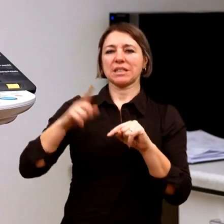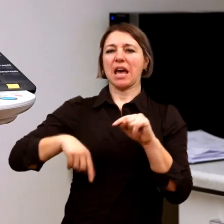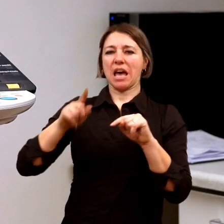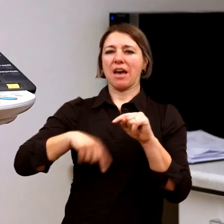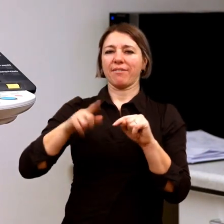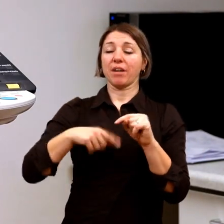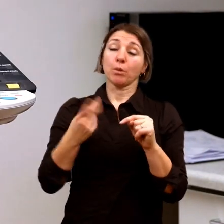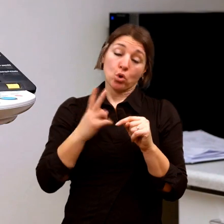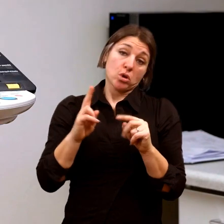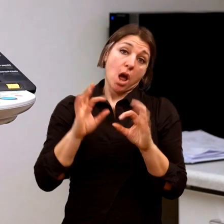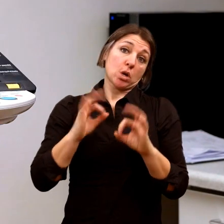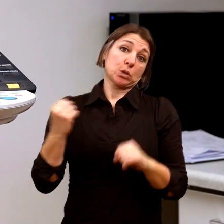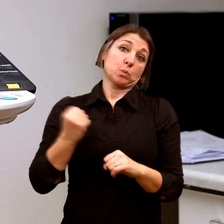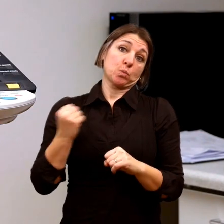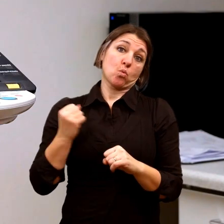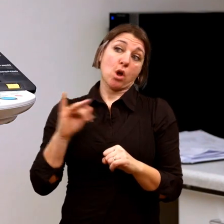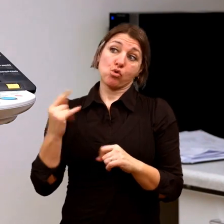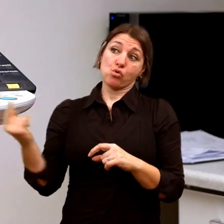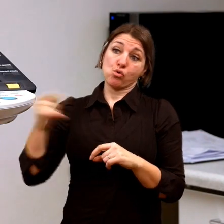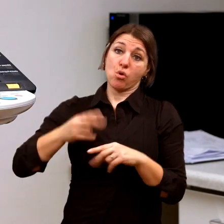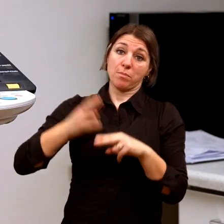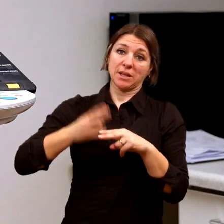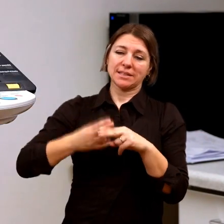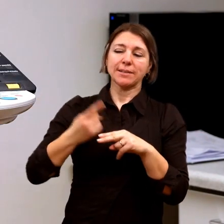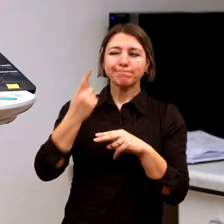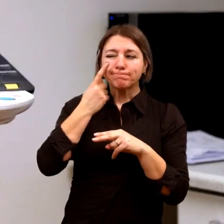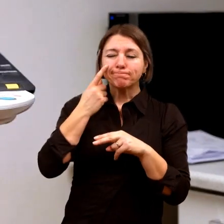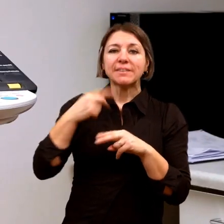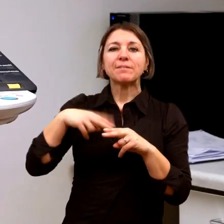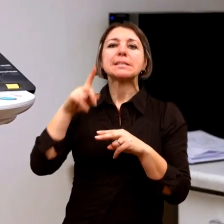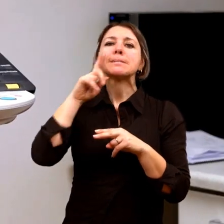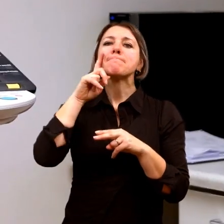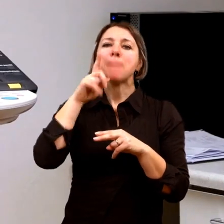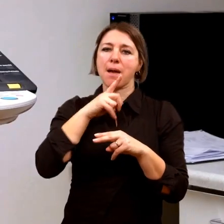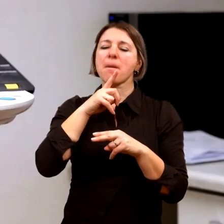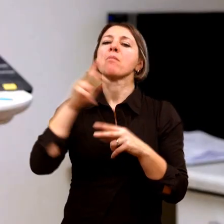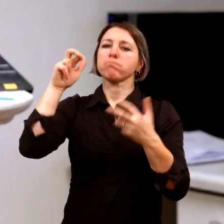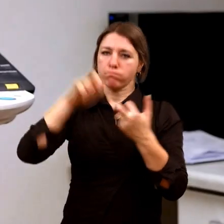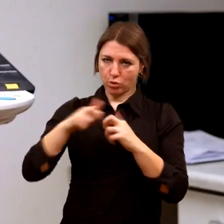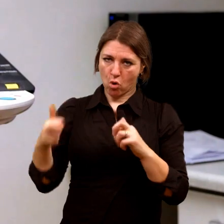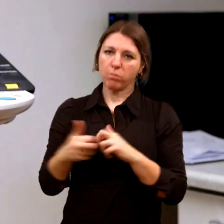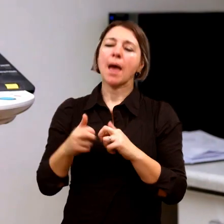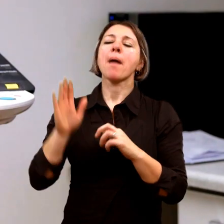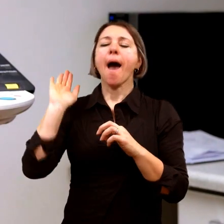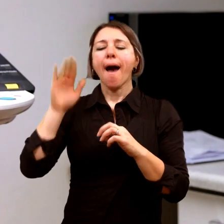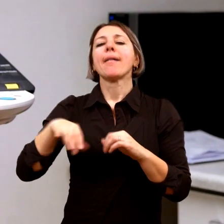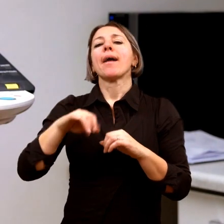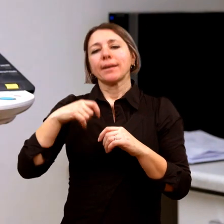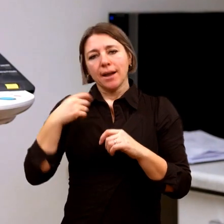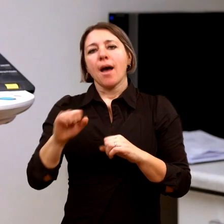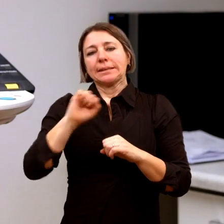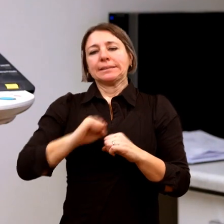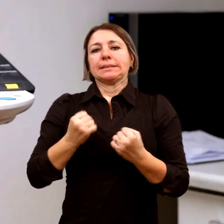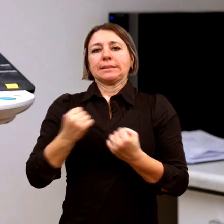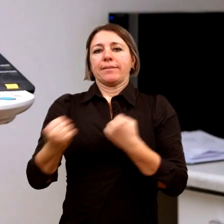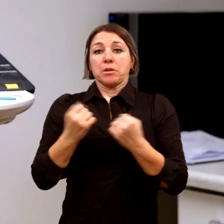z pravidla mámy to zvládají těžce, ale zvládají to. Mám